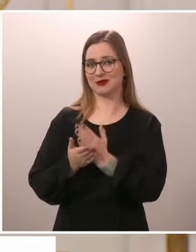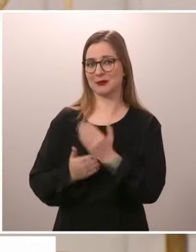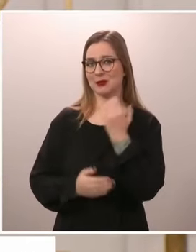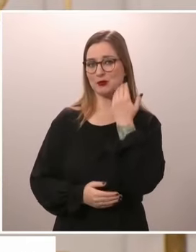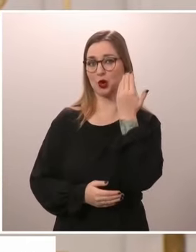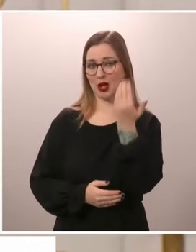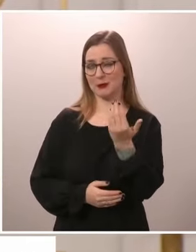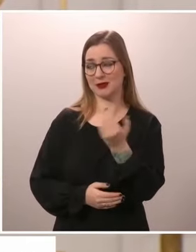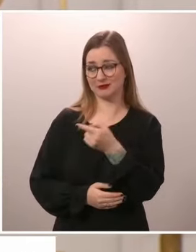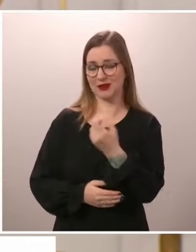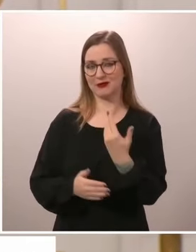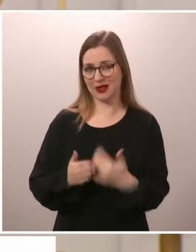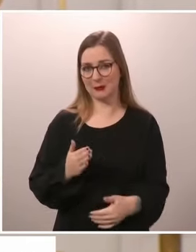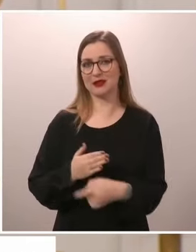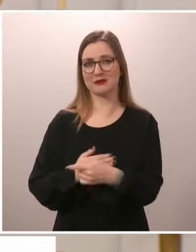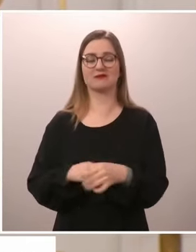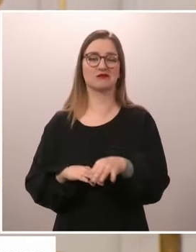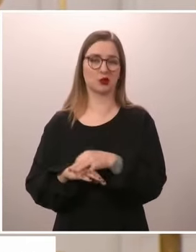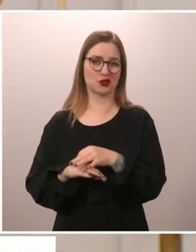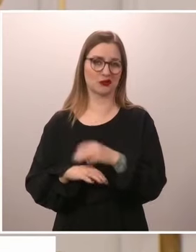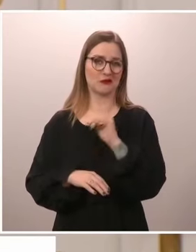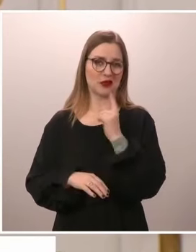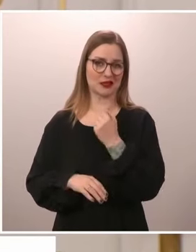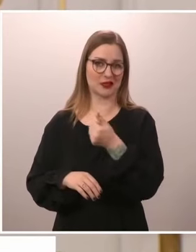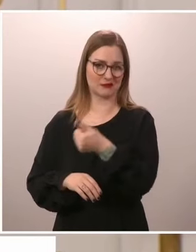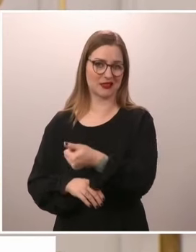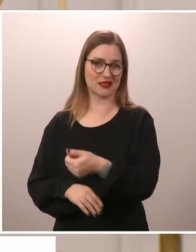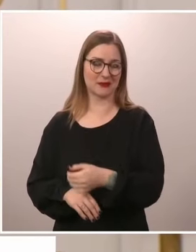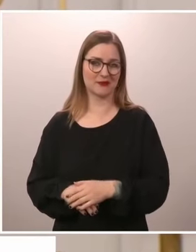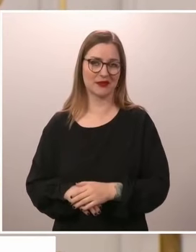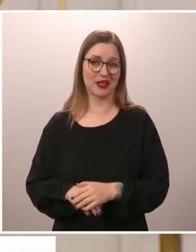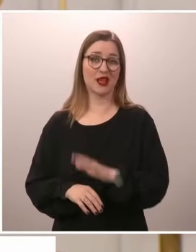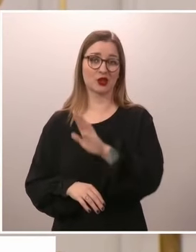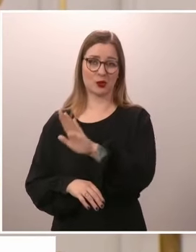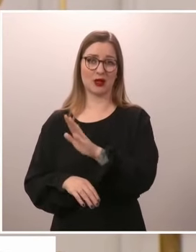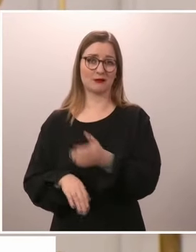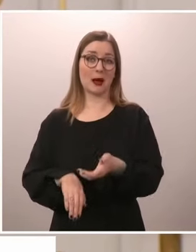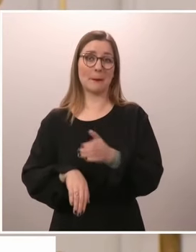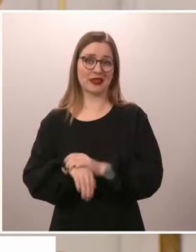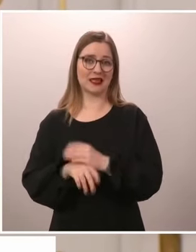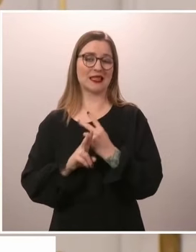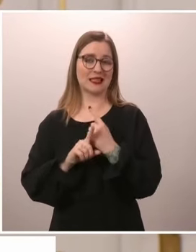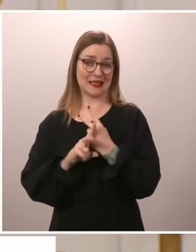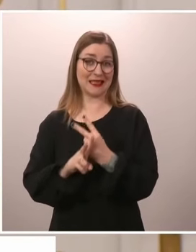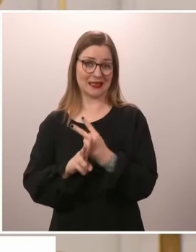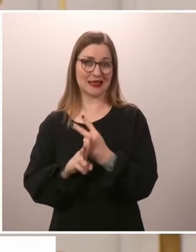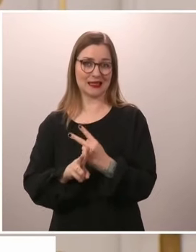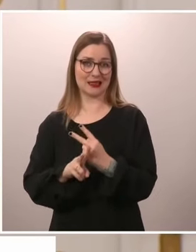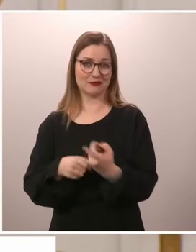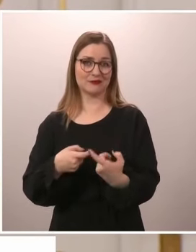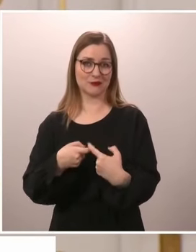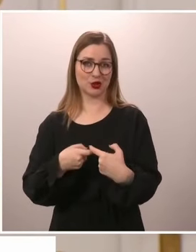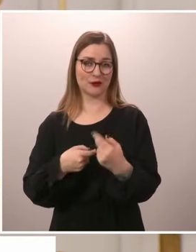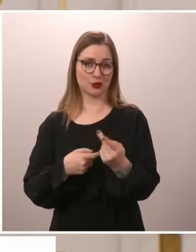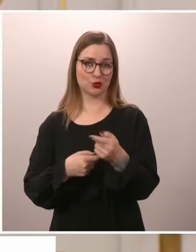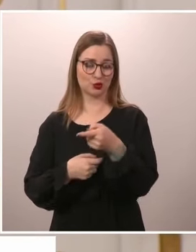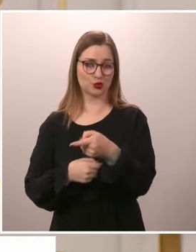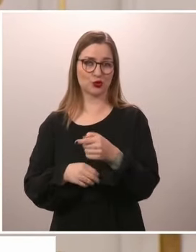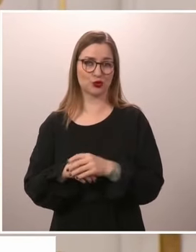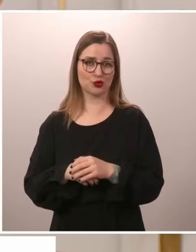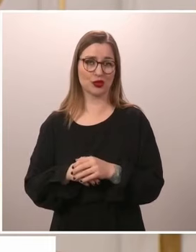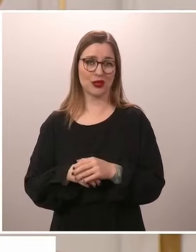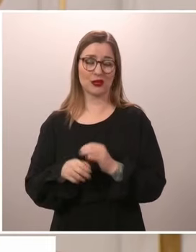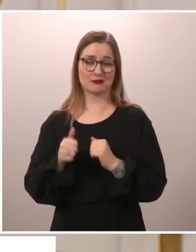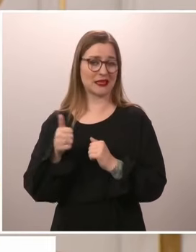vastauksen antamaan. Kyse on hänen ammatillisesta identiteetistään ja hän saa, kuten aina, tehdä päätökset